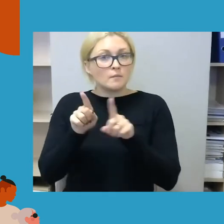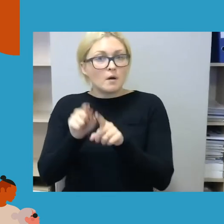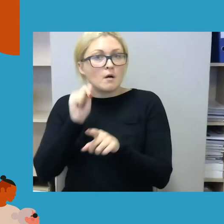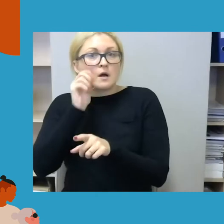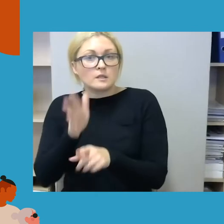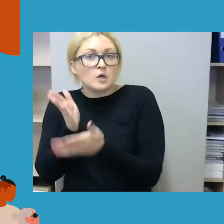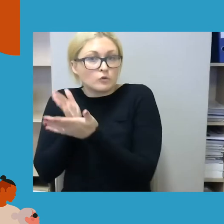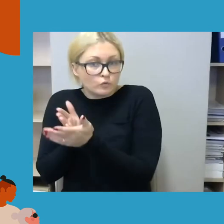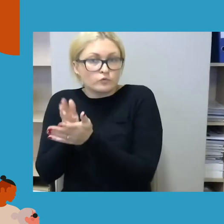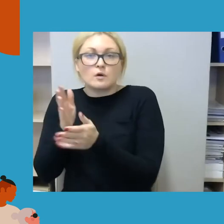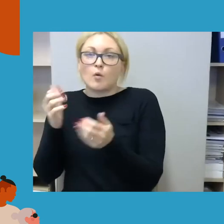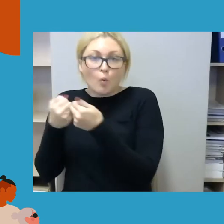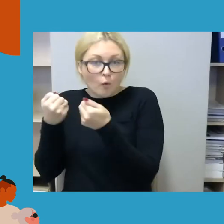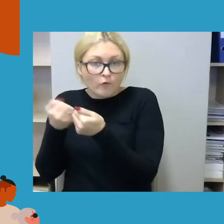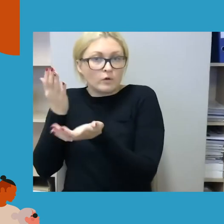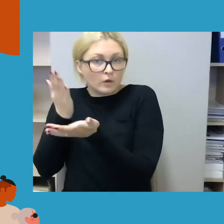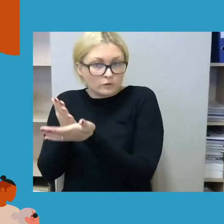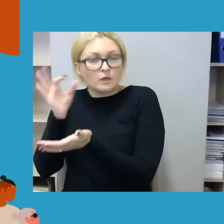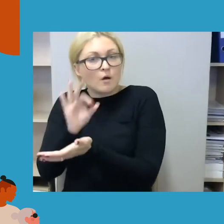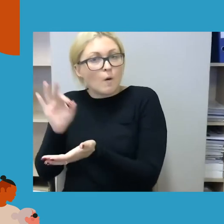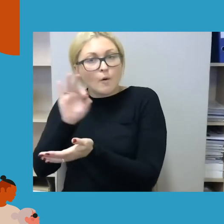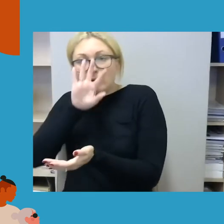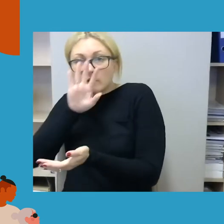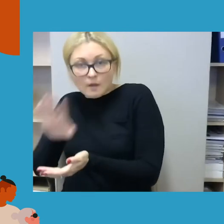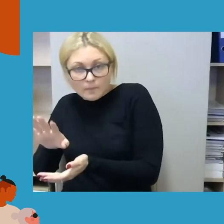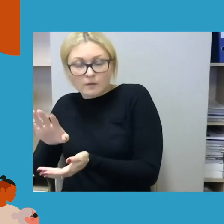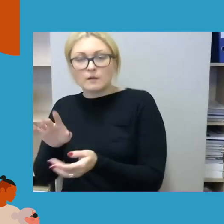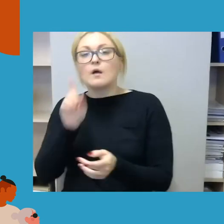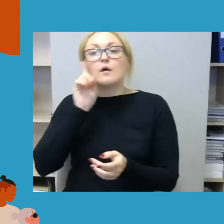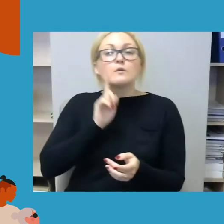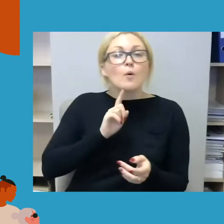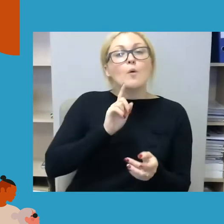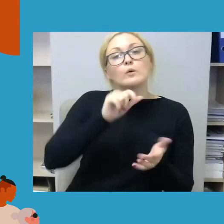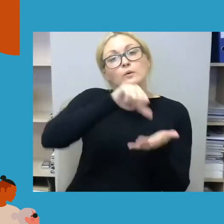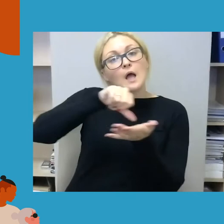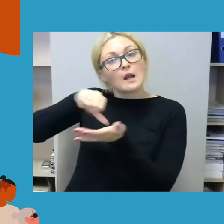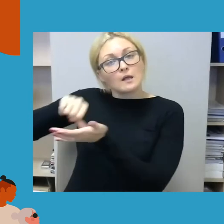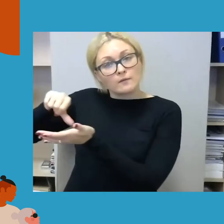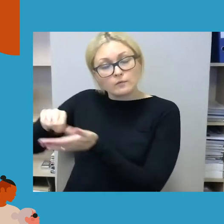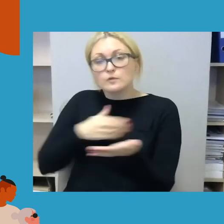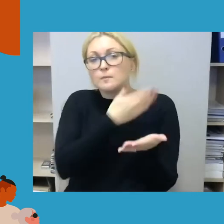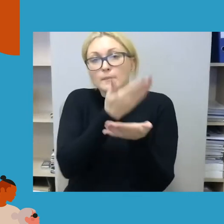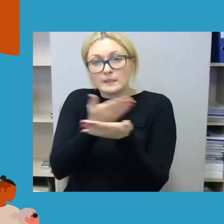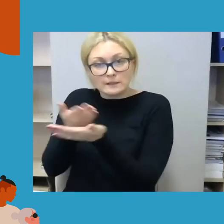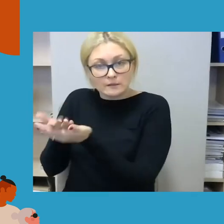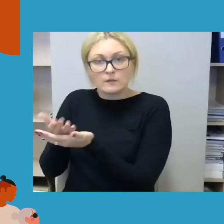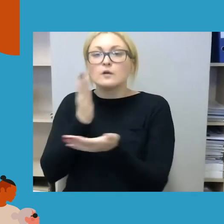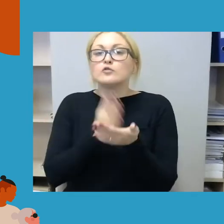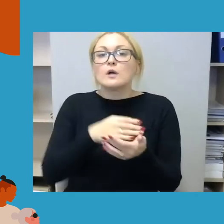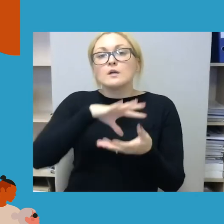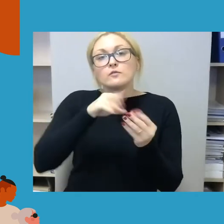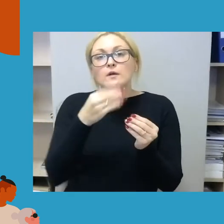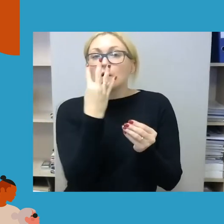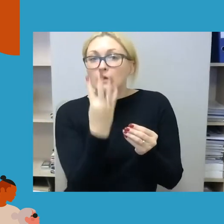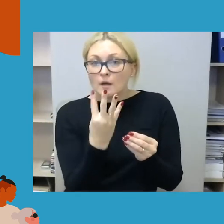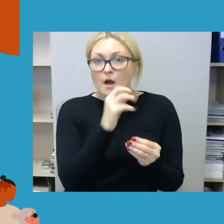neapykanta. Tai skubu pristatyti šios diskusijos dalyvius, jų iš viso yra keturi. Pirmiausia, tai yra ponas